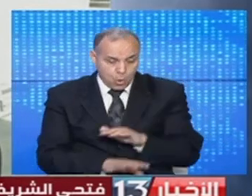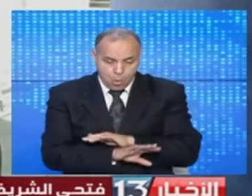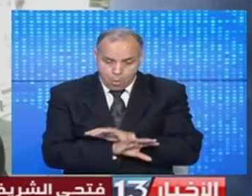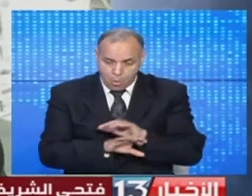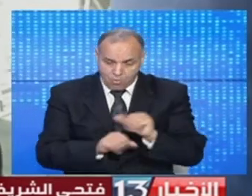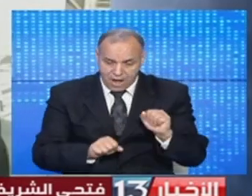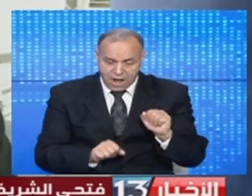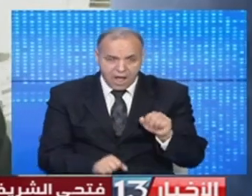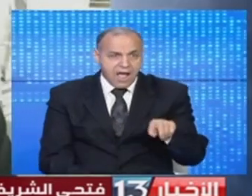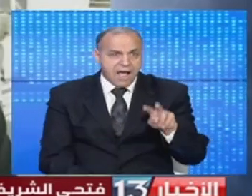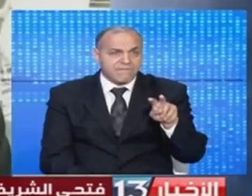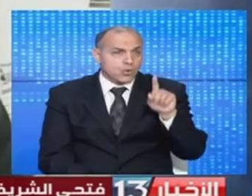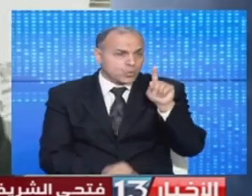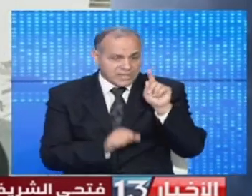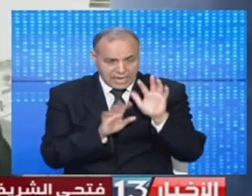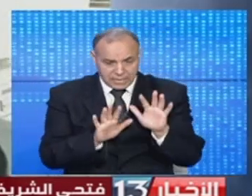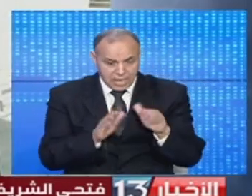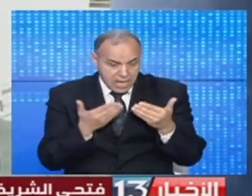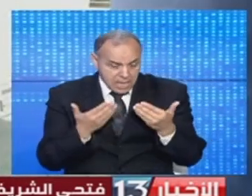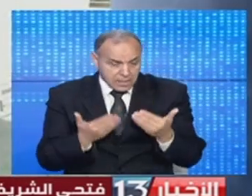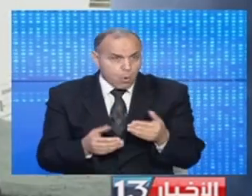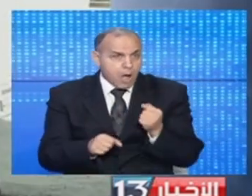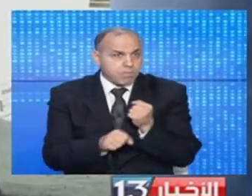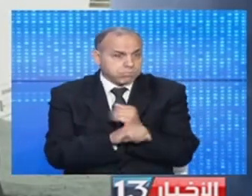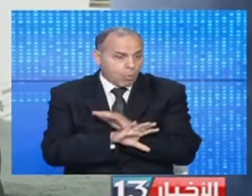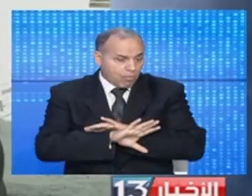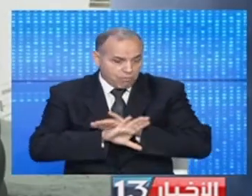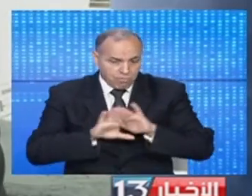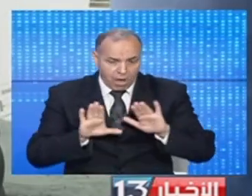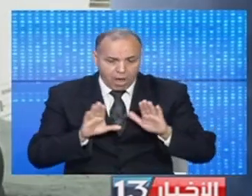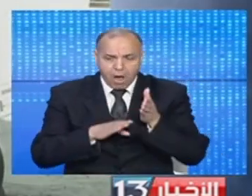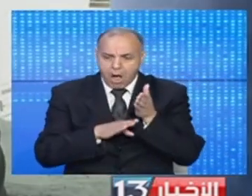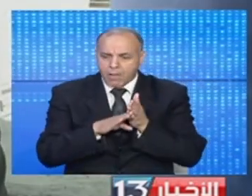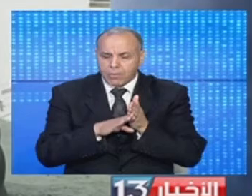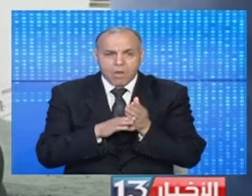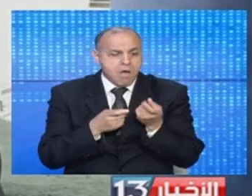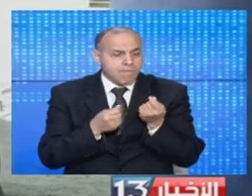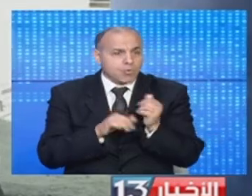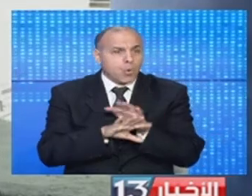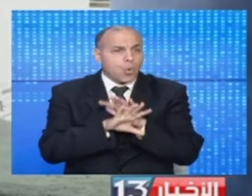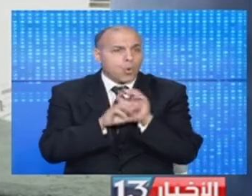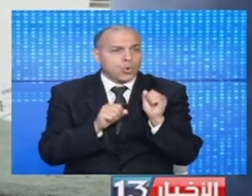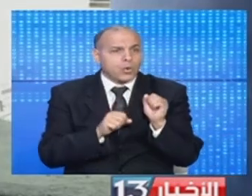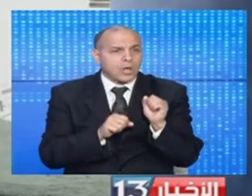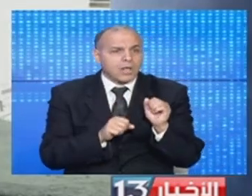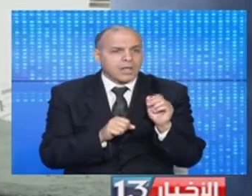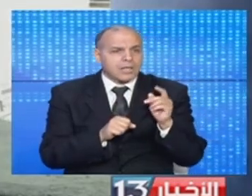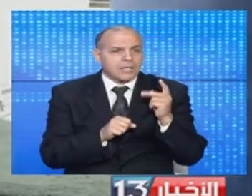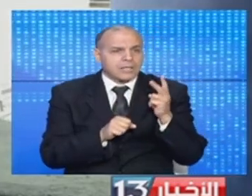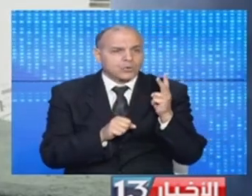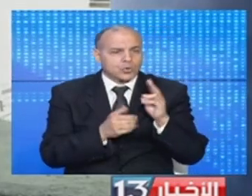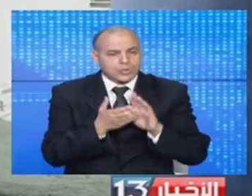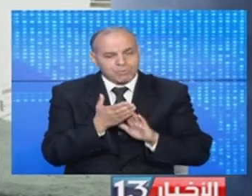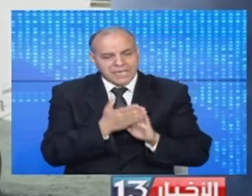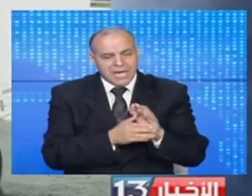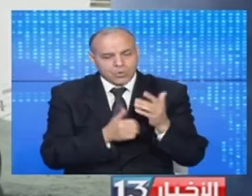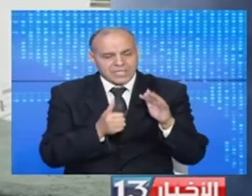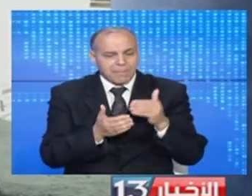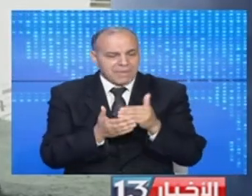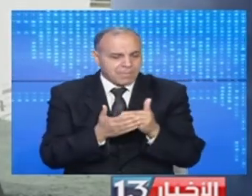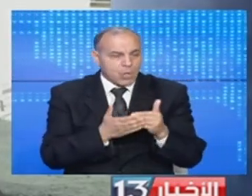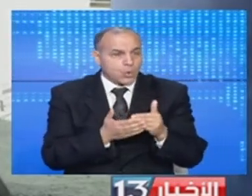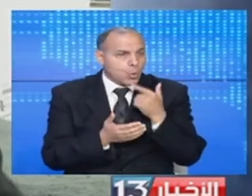الأشغال في نهاية 2019 وحالين الأشغال منتهية كاملة الكلفة المشروع 2.6 مليون دينار نحن